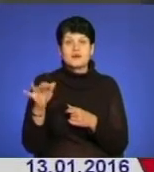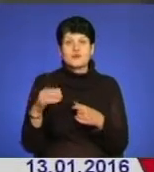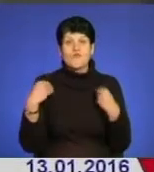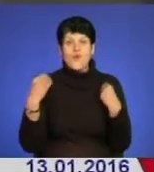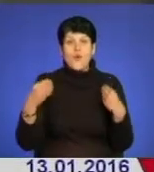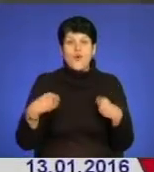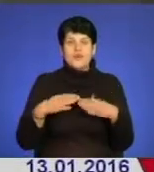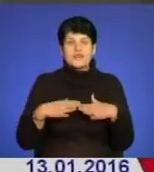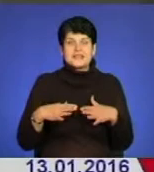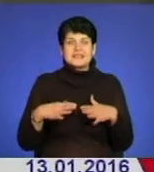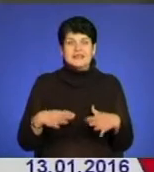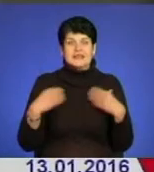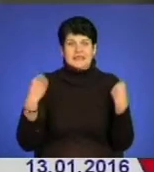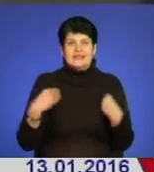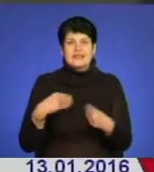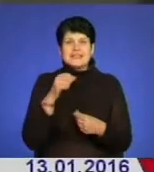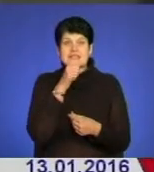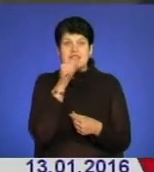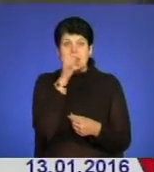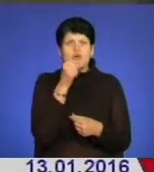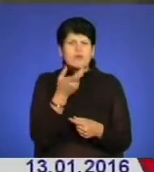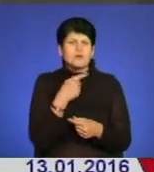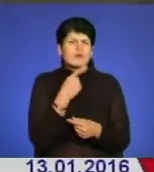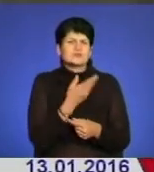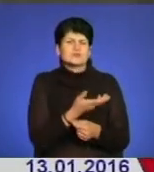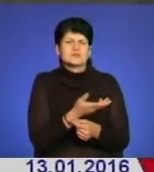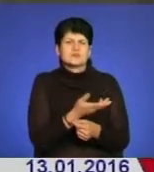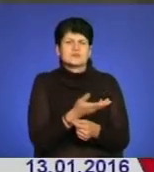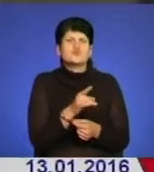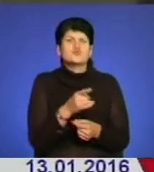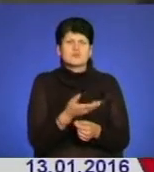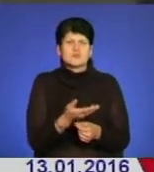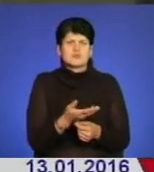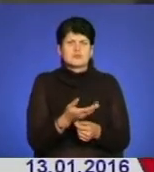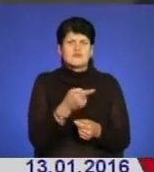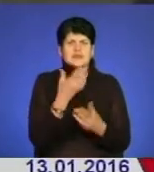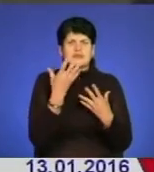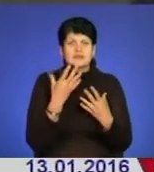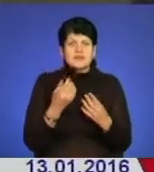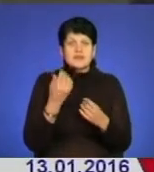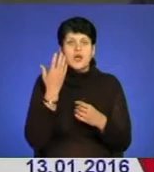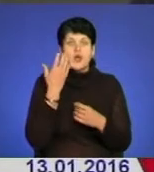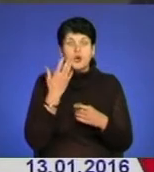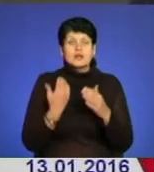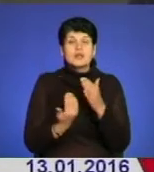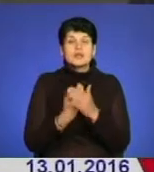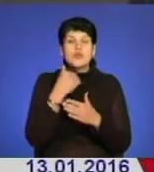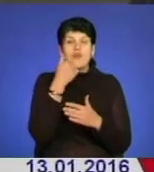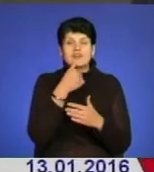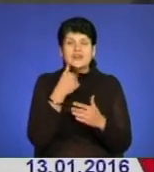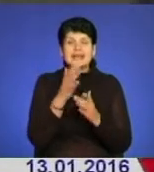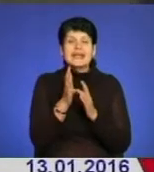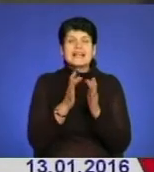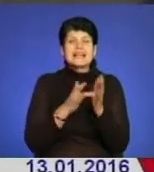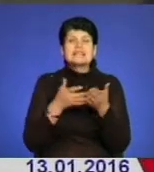діда Мороза. Я кажу, Михайло, чому так? В ті дні, коли приходить Новий рік, Різдво,